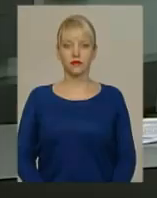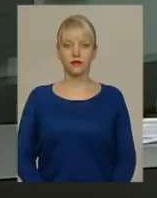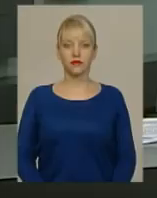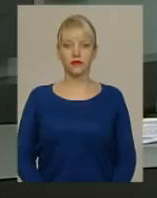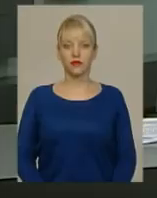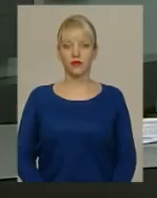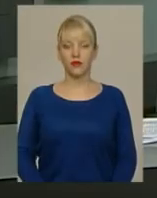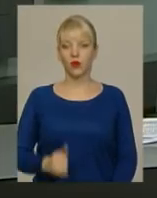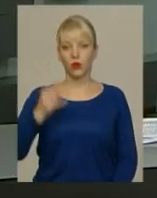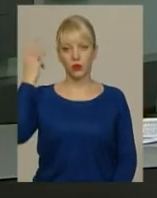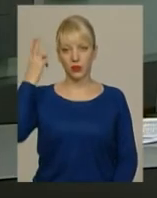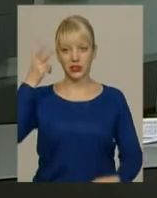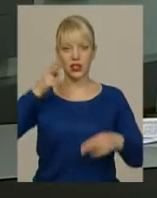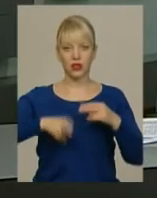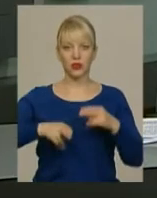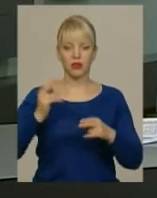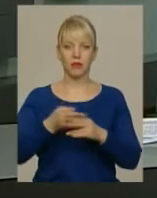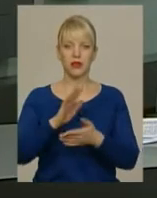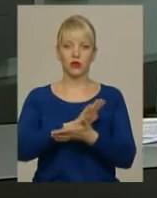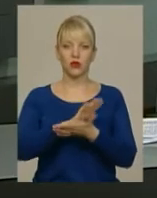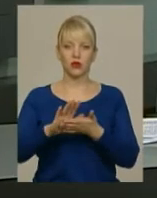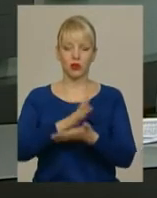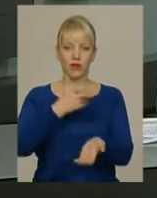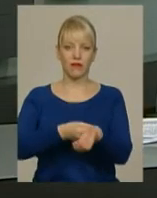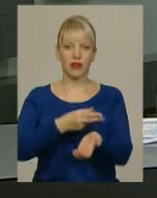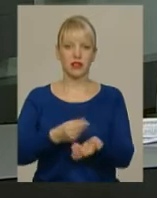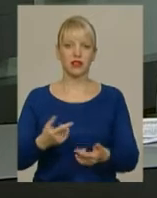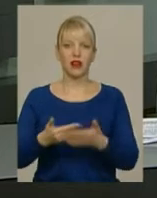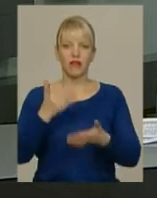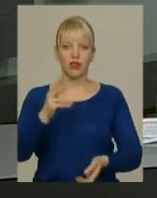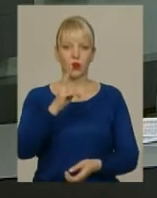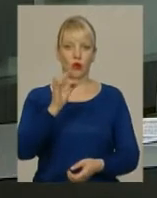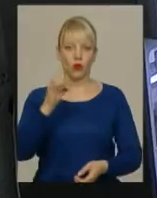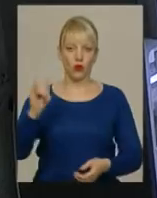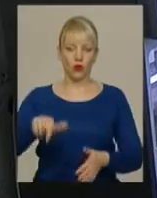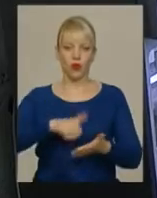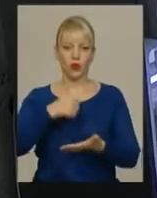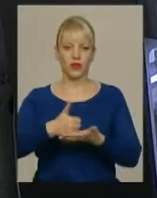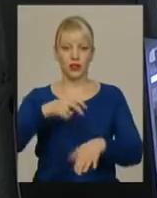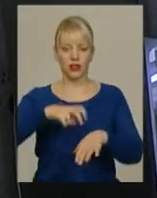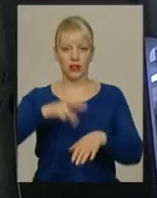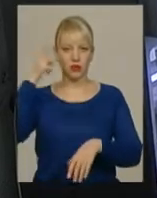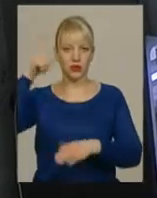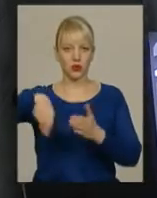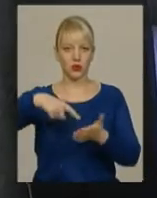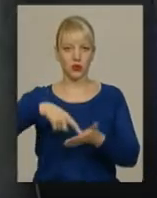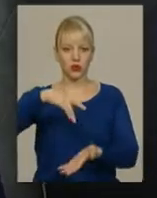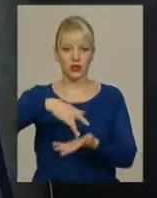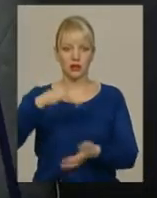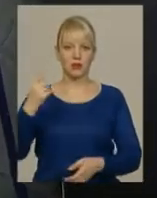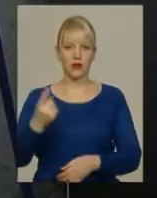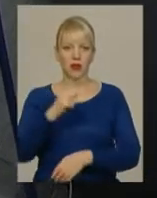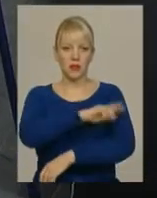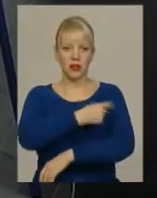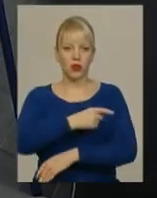У Хмельницькому закінчується безкоштовна вакцина для щеплень від кору. Головний лікар Хмельницького міського центру первинної